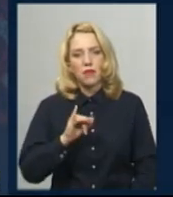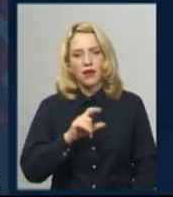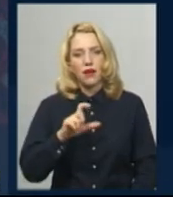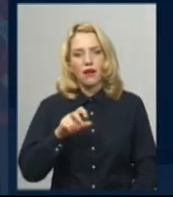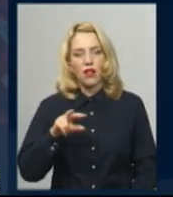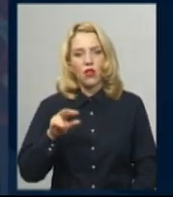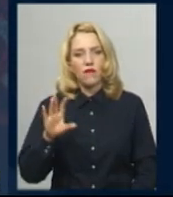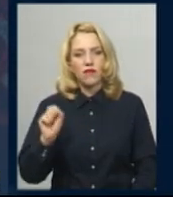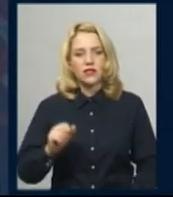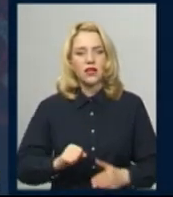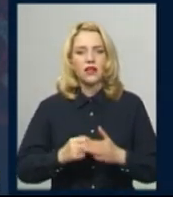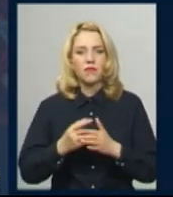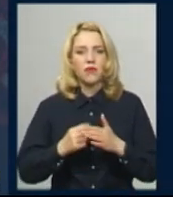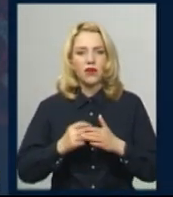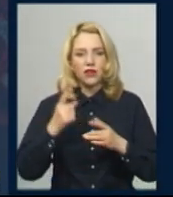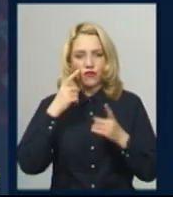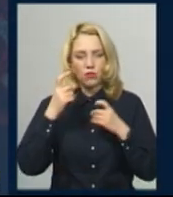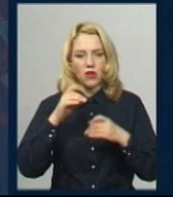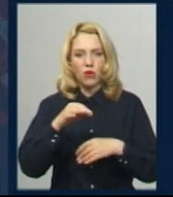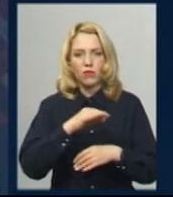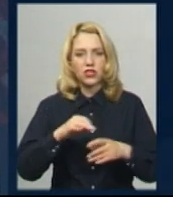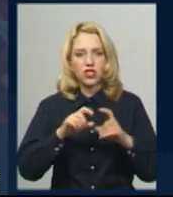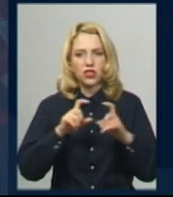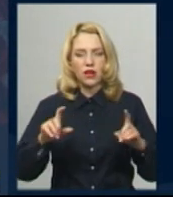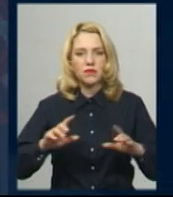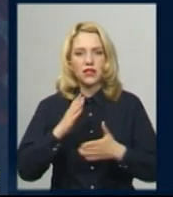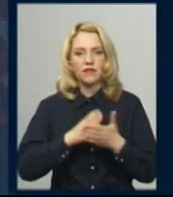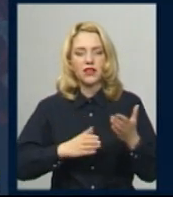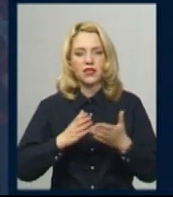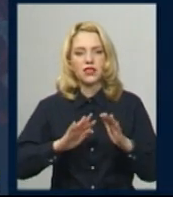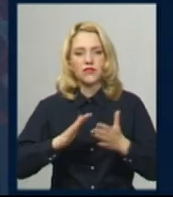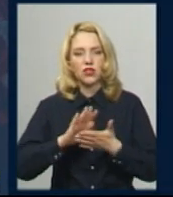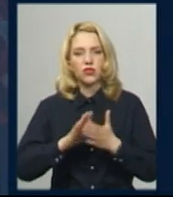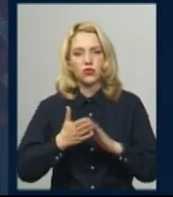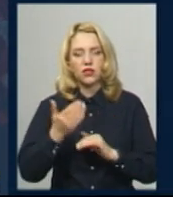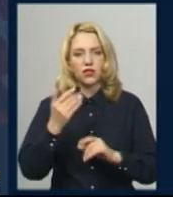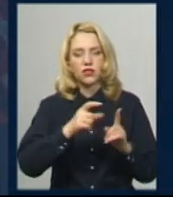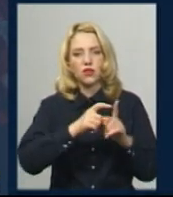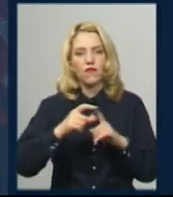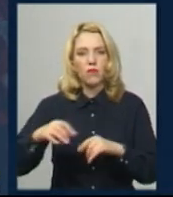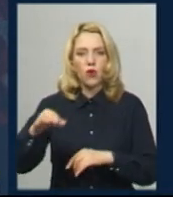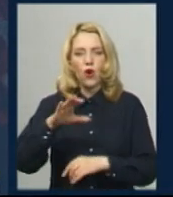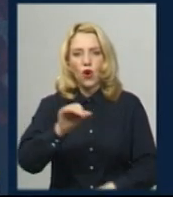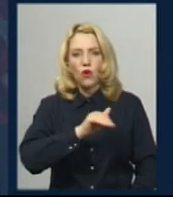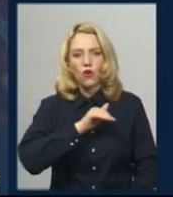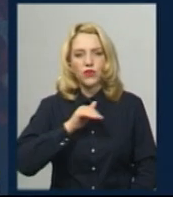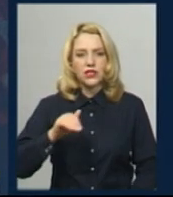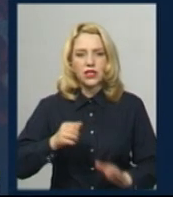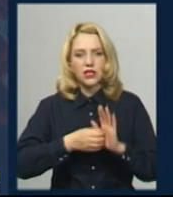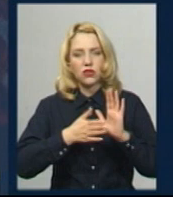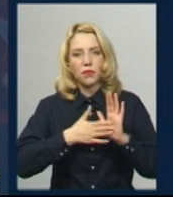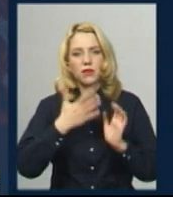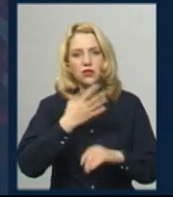посиланням на інформацію обласного штабу з ліквідації надзвичайної ситуації. За її словами, в області офіційно зареєстрованих